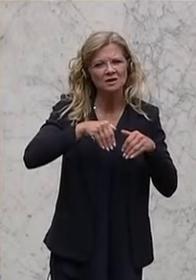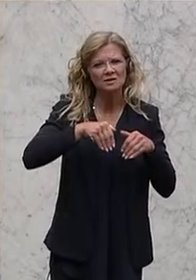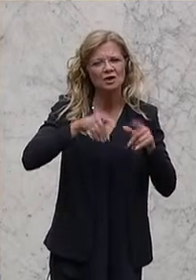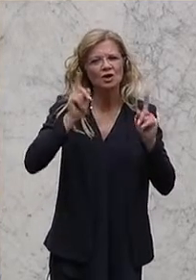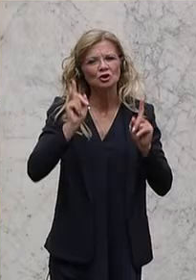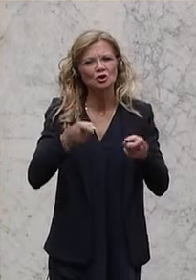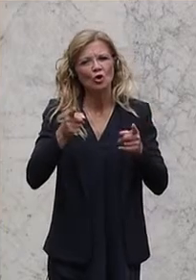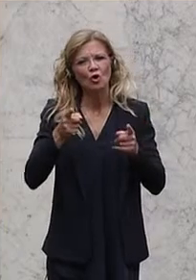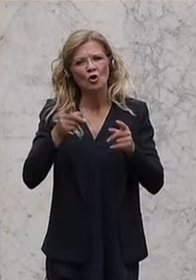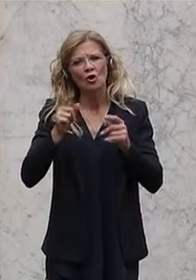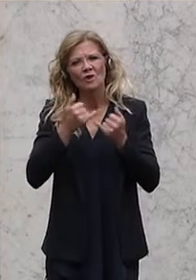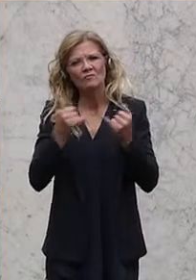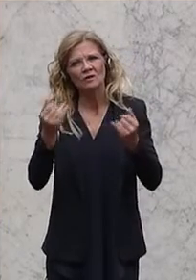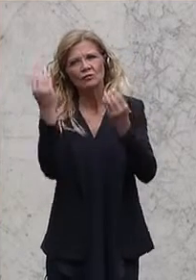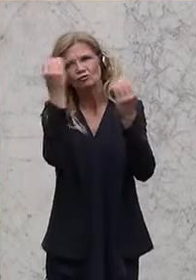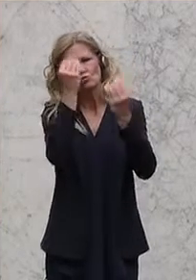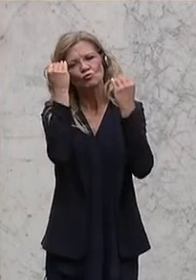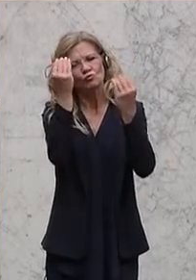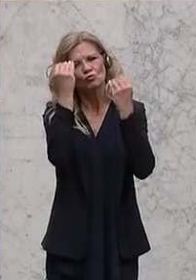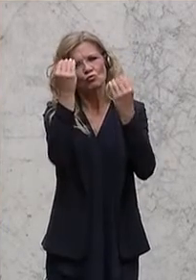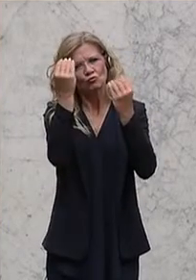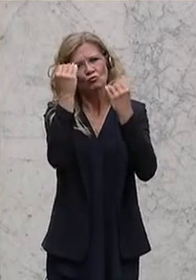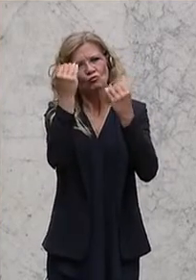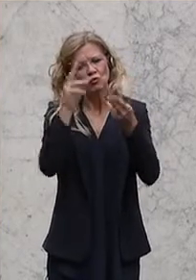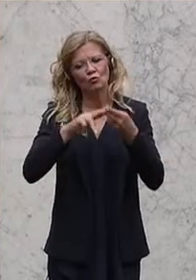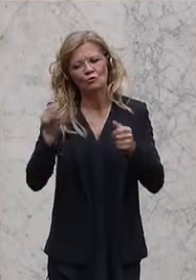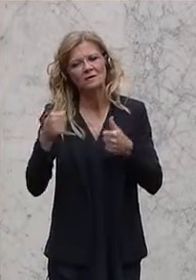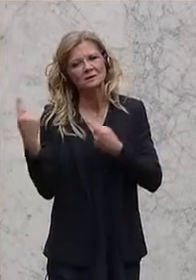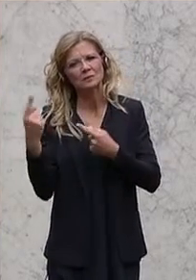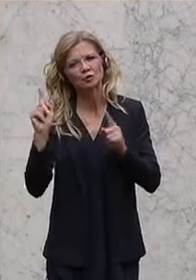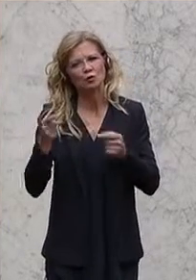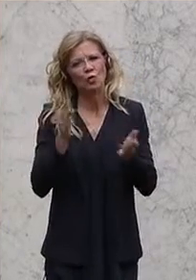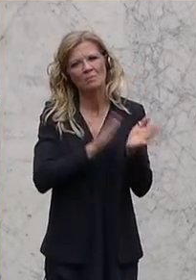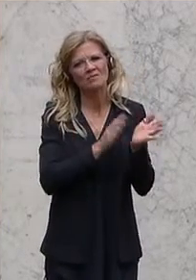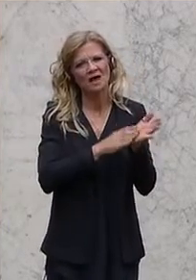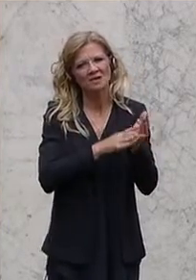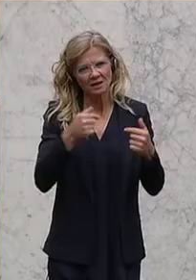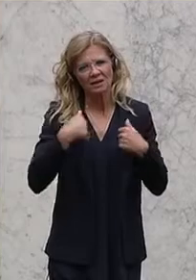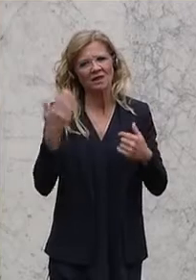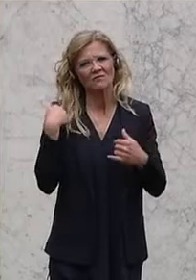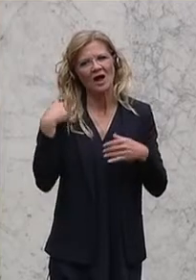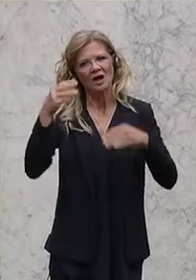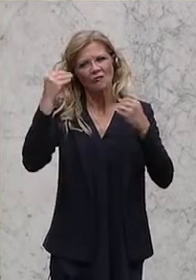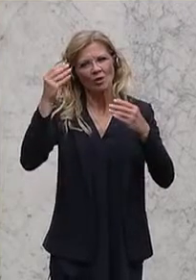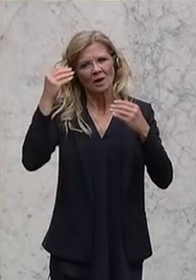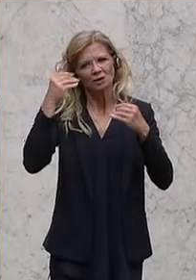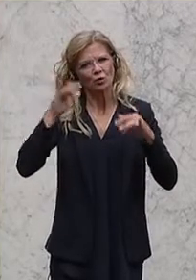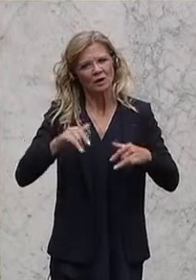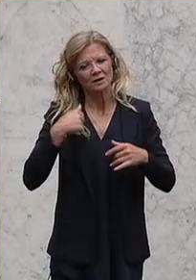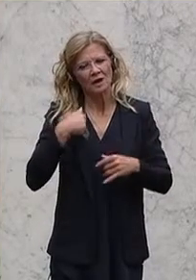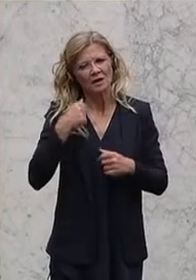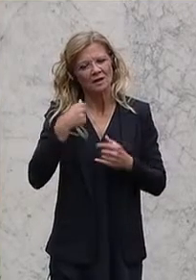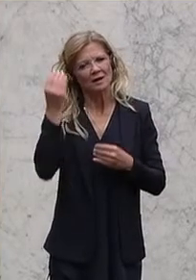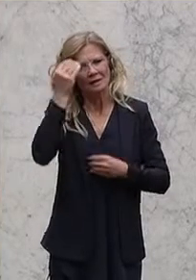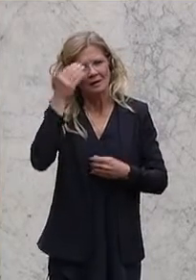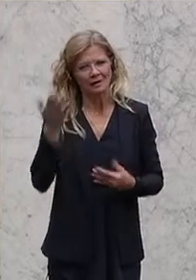herangezogen werden soll und Schulungsnachweise bringen soll, dass er sich über gewisse Punkte informiert hat. Also irgendwo geht man das